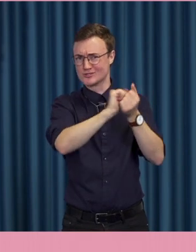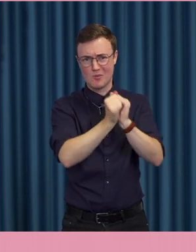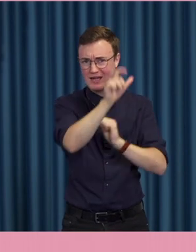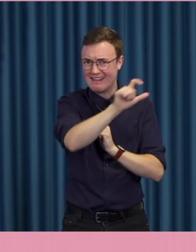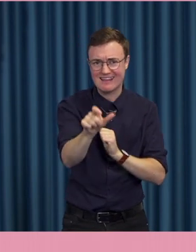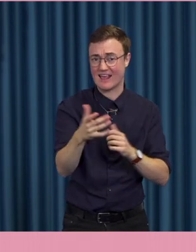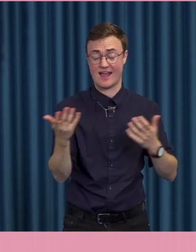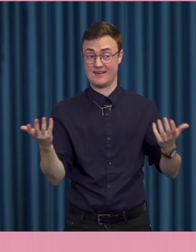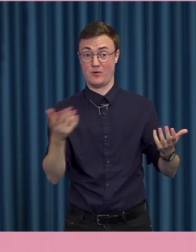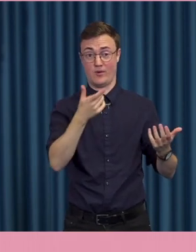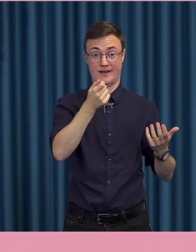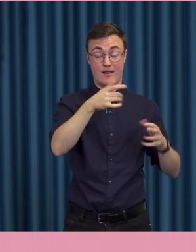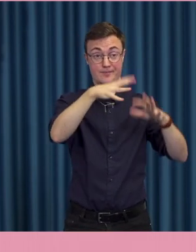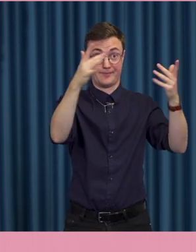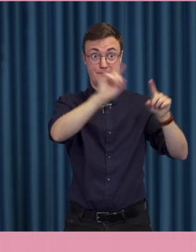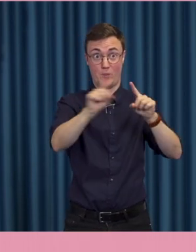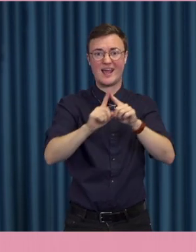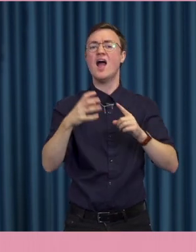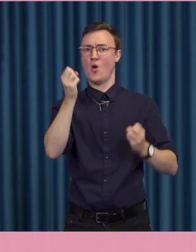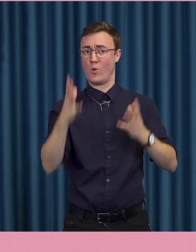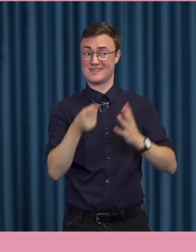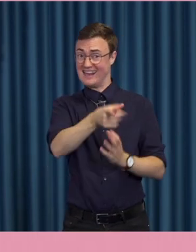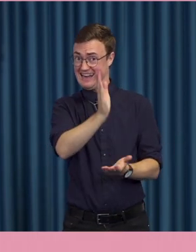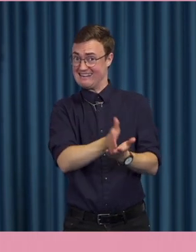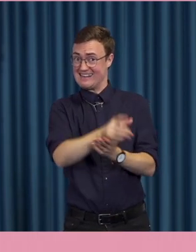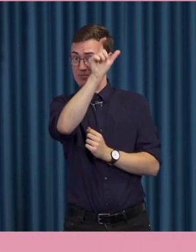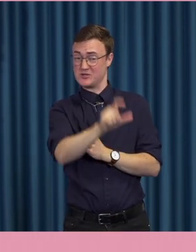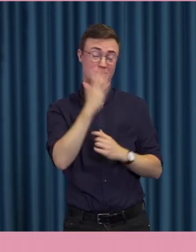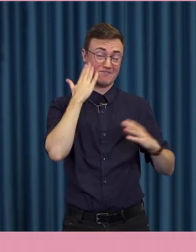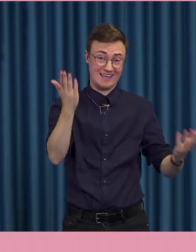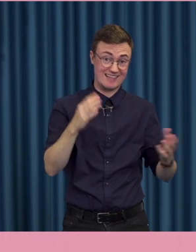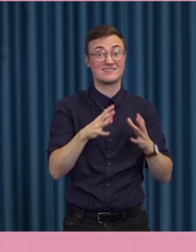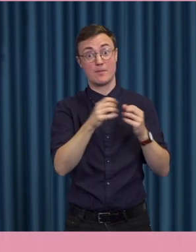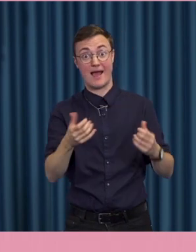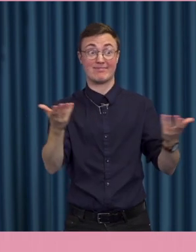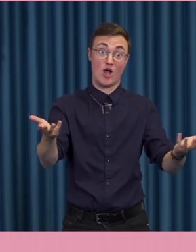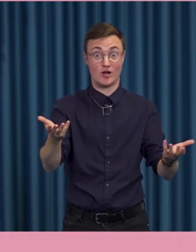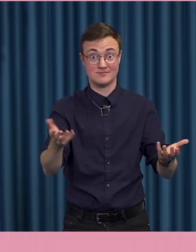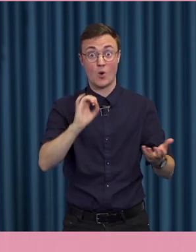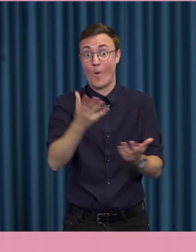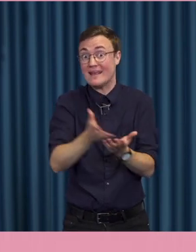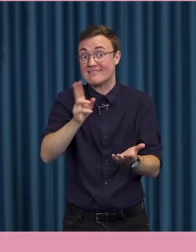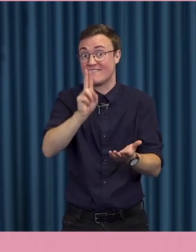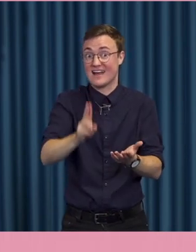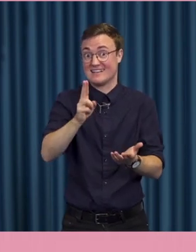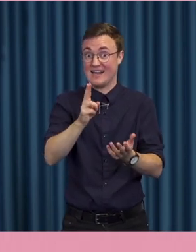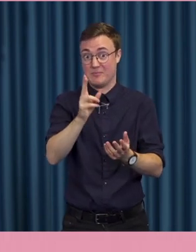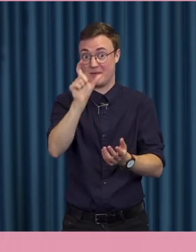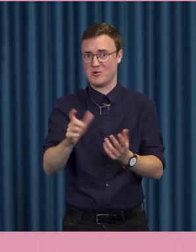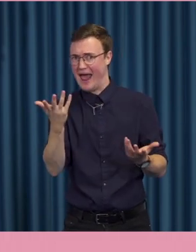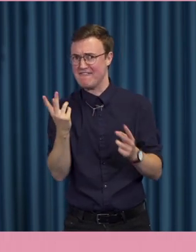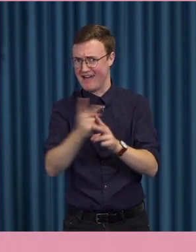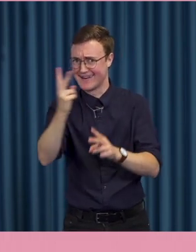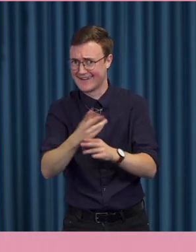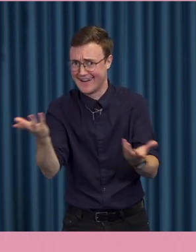och lite strött. Så jag är inte säker på att det här är en verklig person men det säger ju också någonting. Frågan då är hur